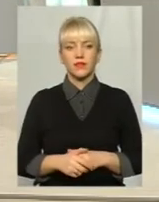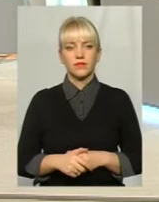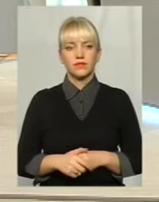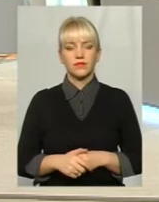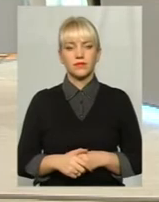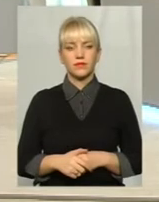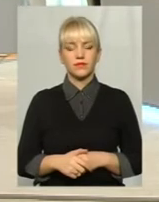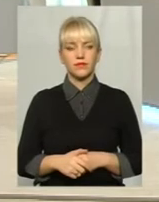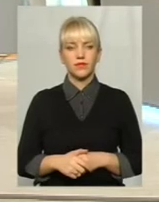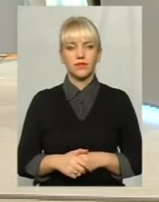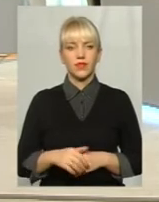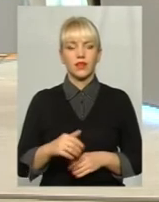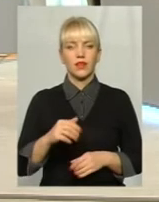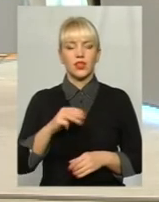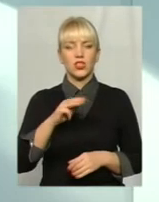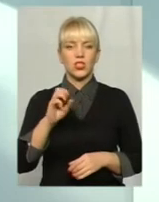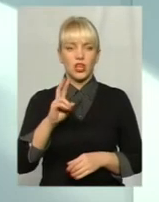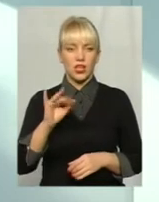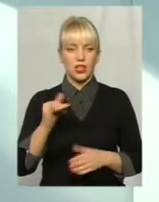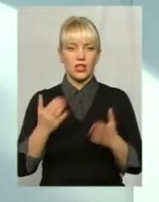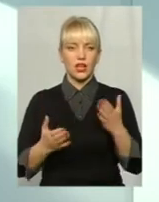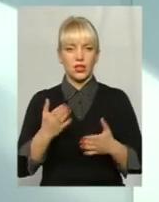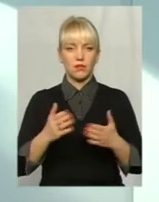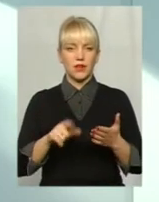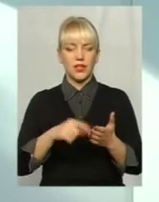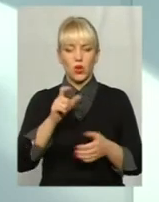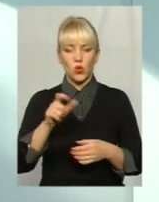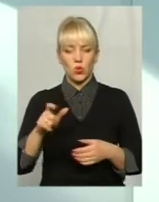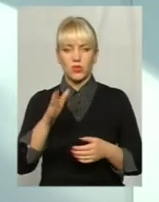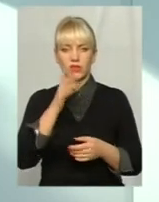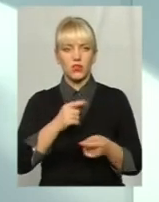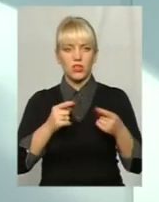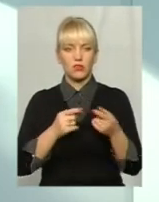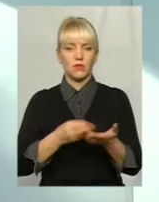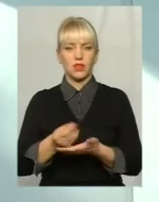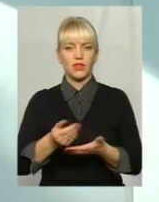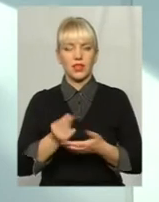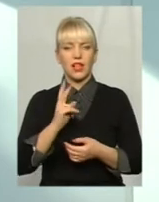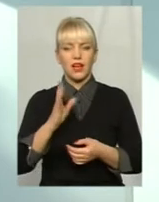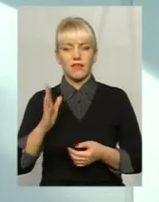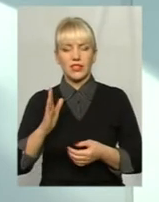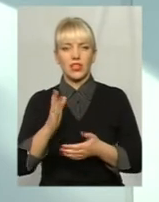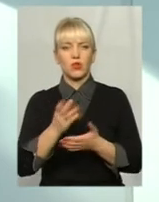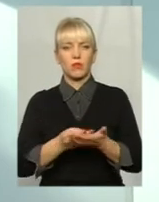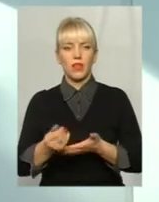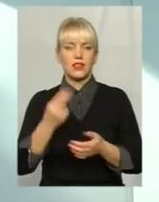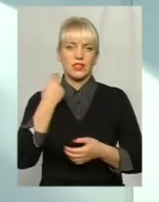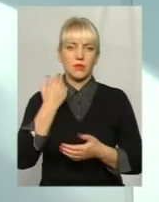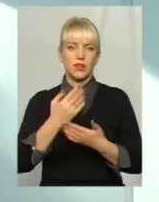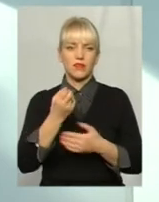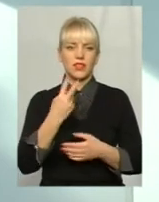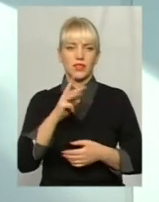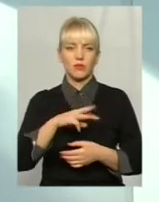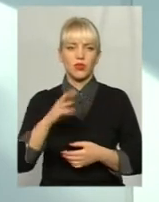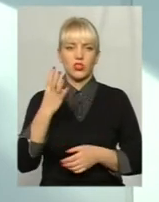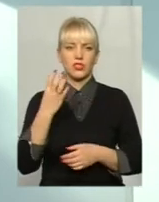Меніципальні управляючі компанії, ну, якби мешканці міста сплачували своєчасну квартирну плату, а заборгованість є 12 мільйонів 400